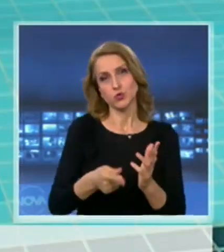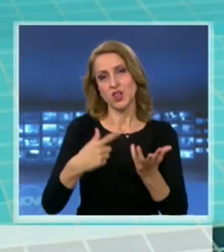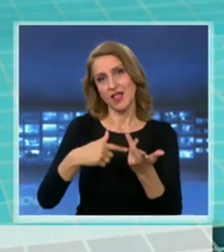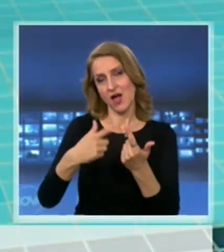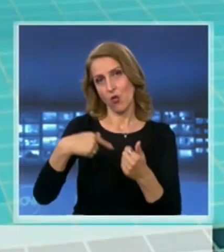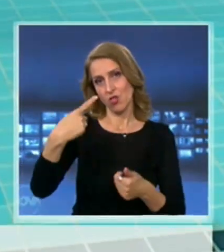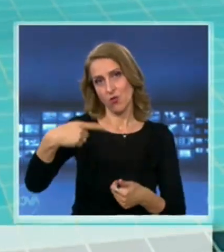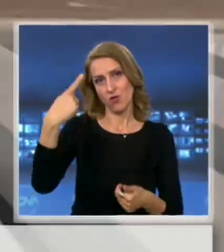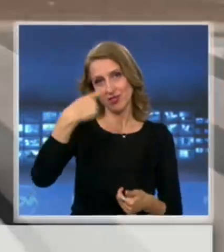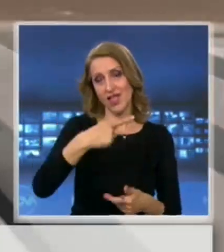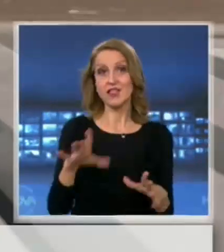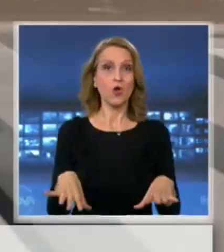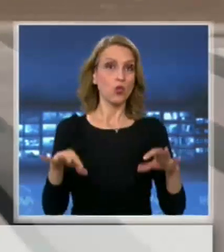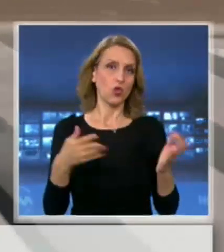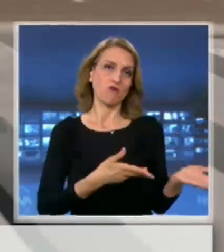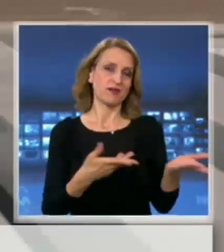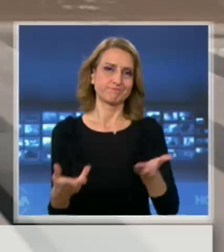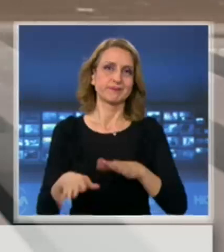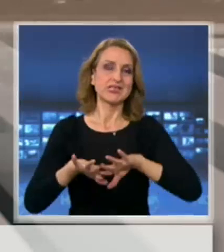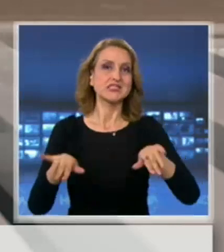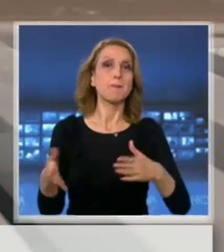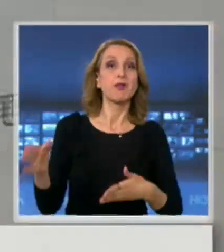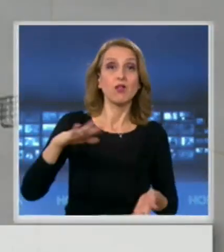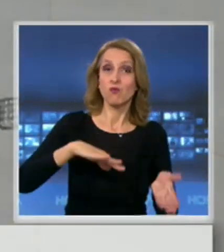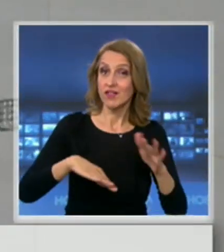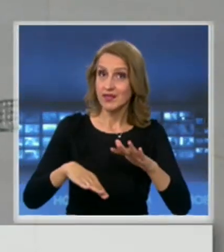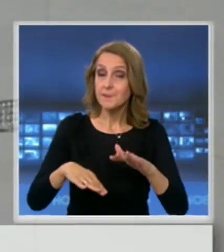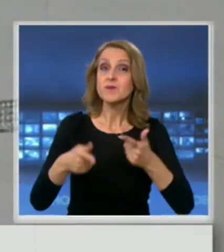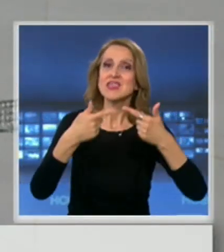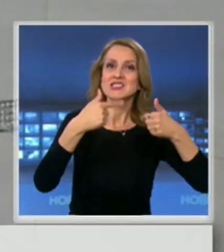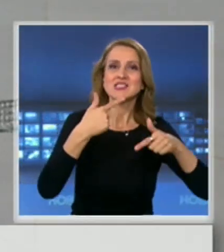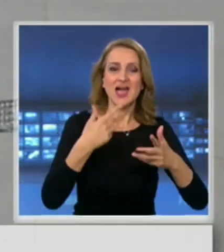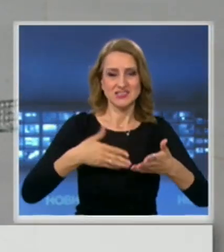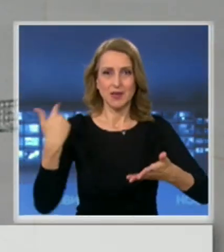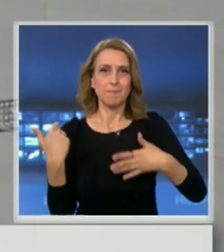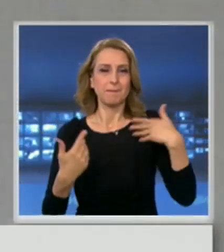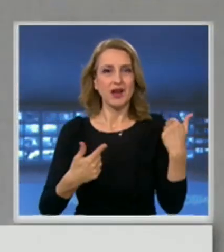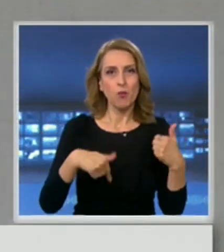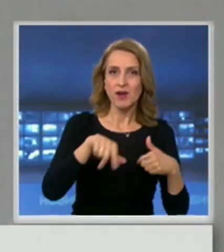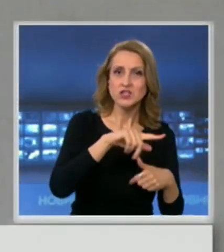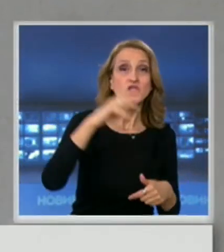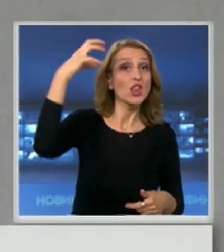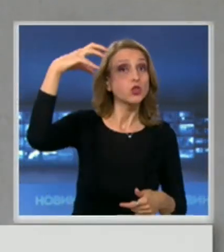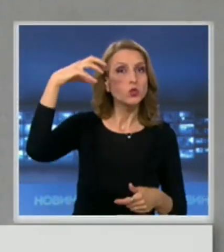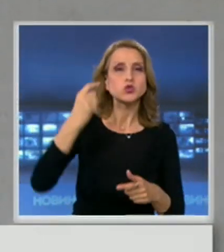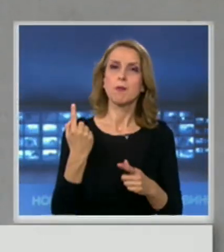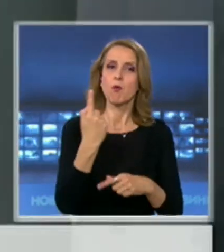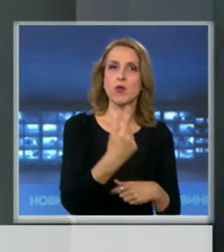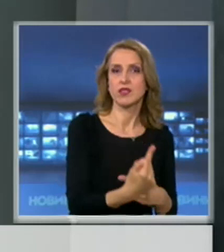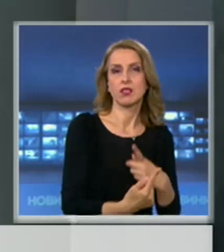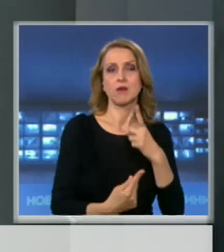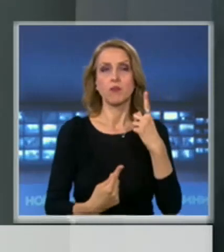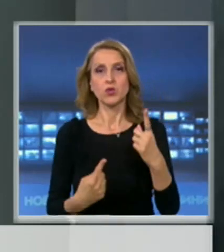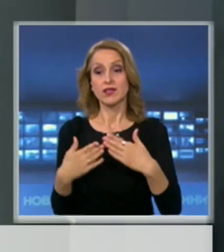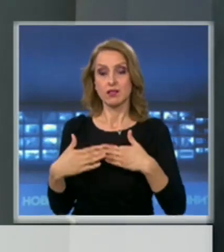стане готова за плуване. В стаите за преобличане и при душовете ще се допускат ограничен брой хора, за да са на поне два метра и